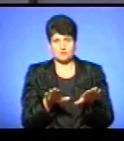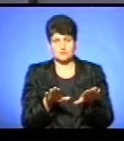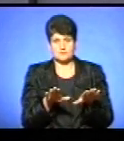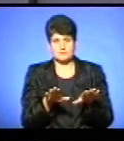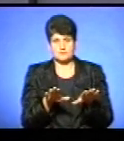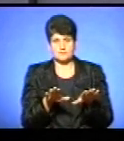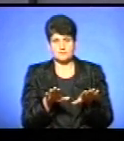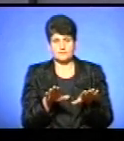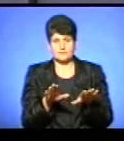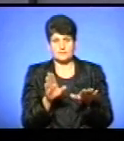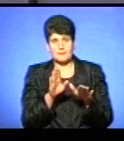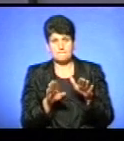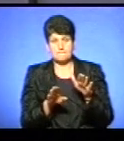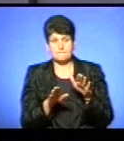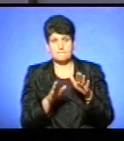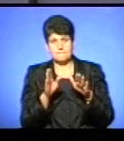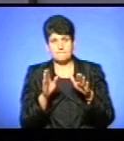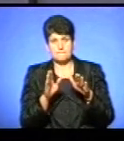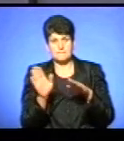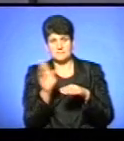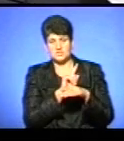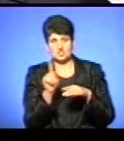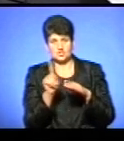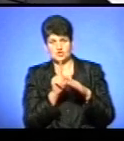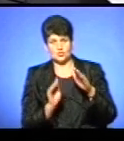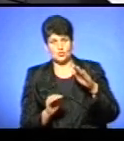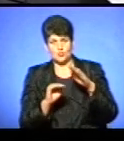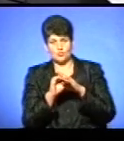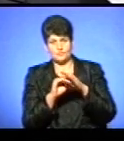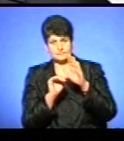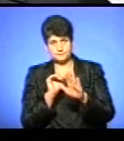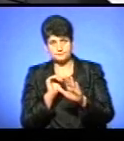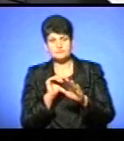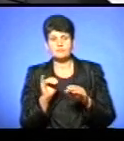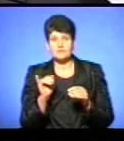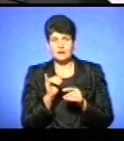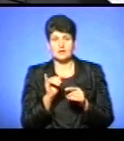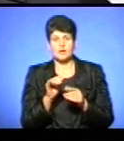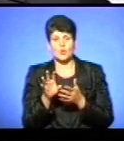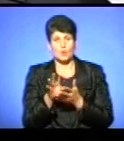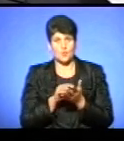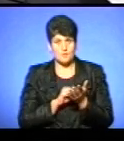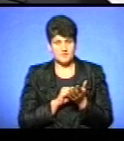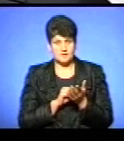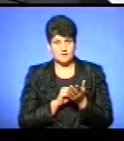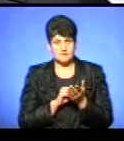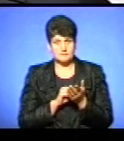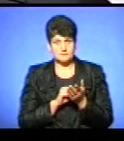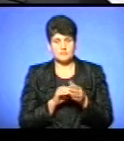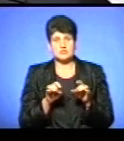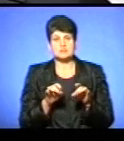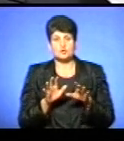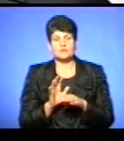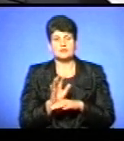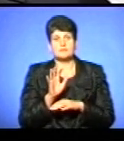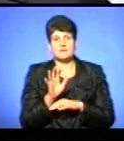під щіткою автомобіля і, відповідно, копія також тієї буде постанови